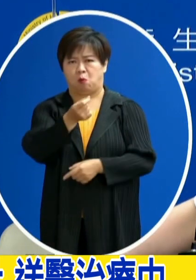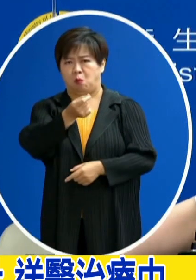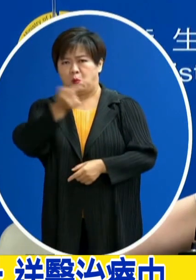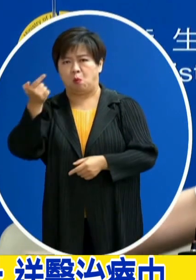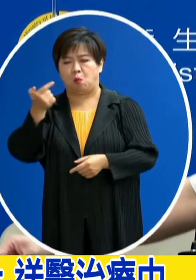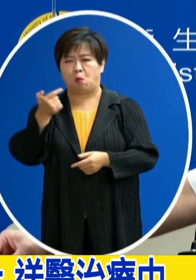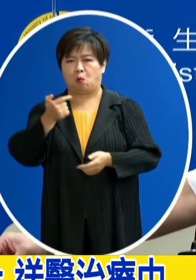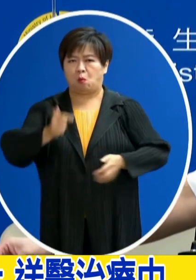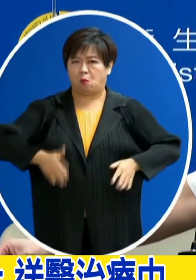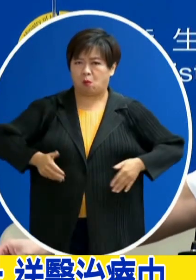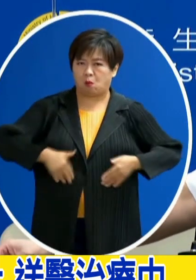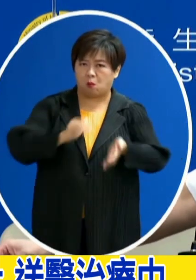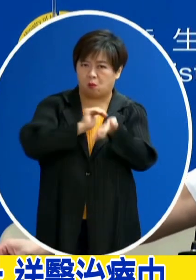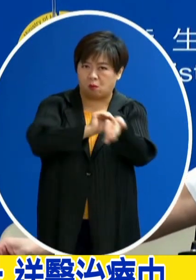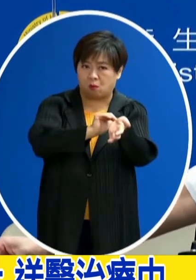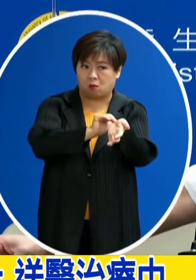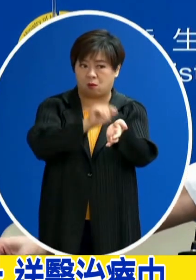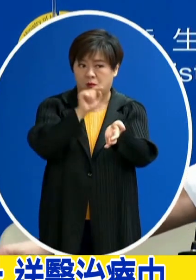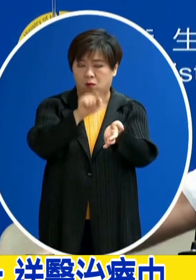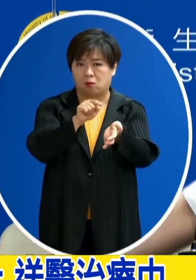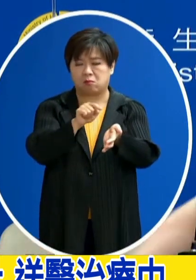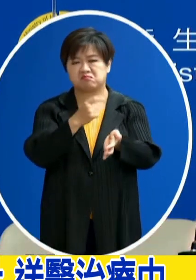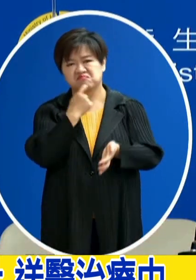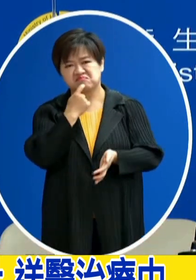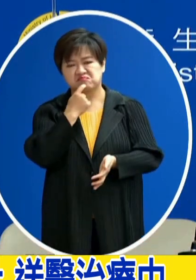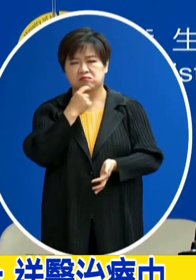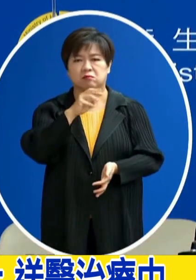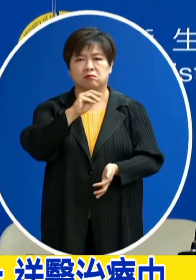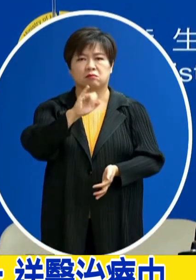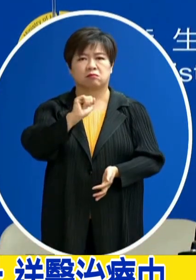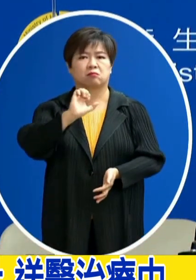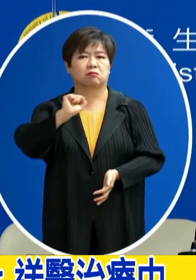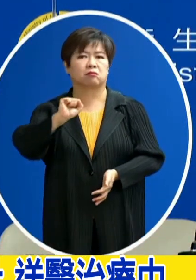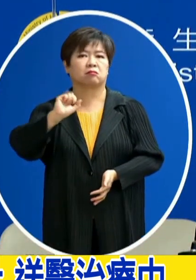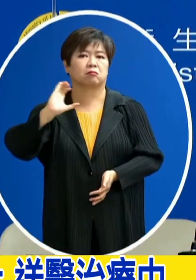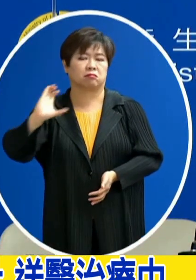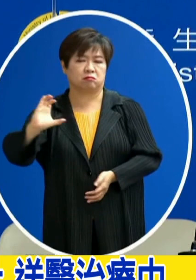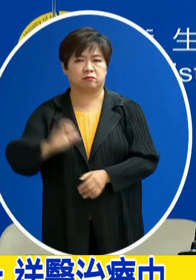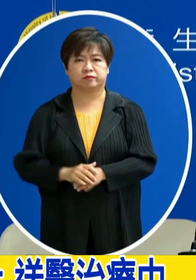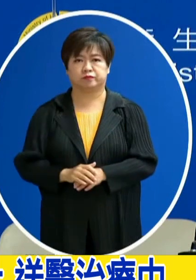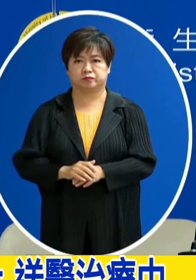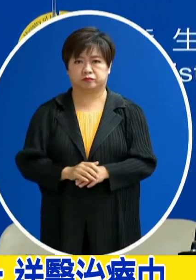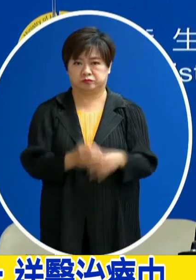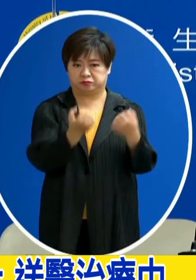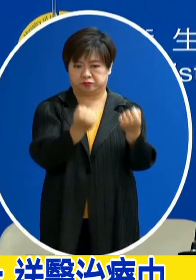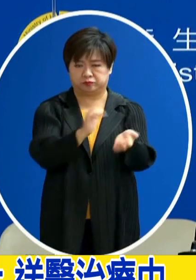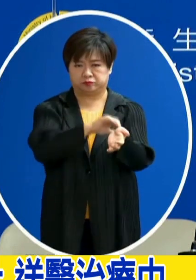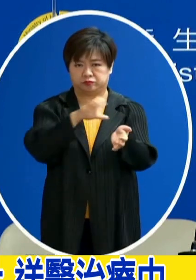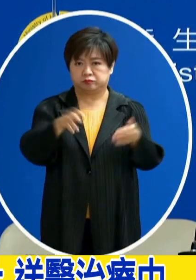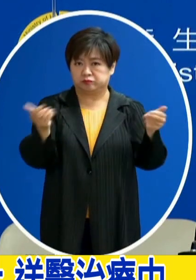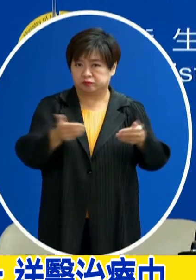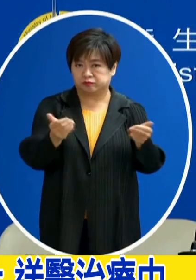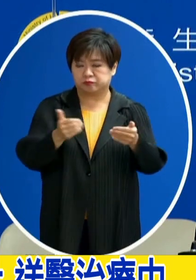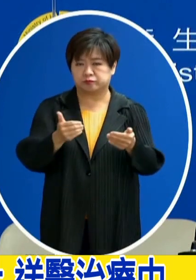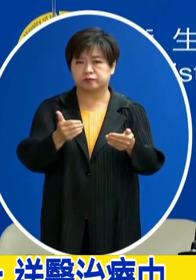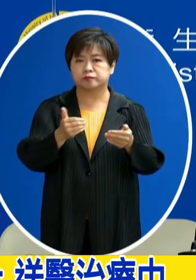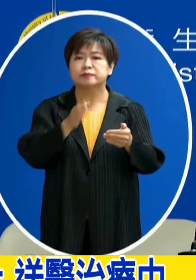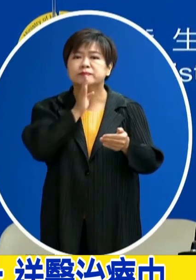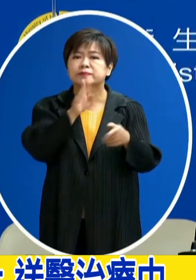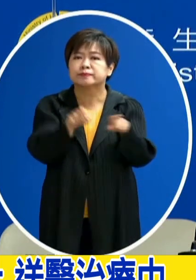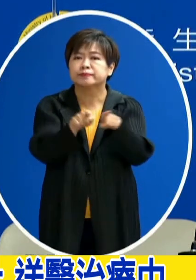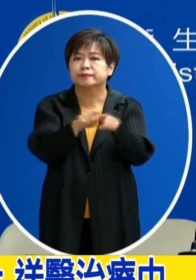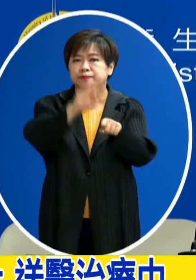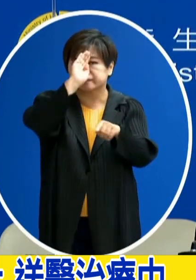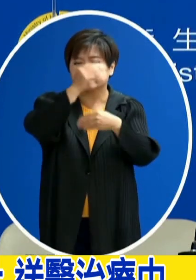所以帶往急診在急診這邊也是懷疑是miss C 所以收治住院 目前也是還在一般病房